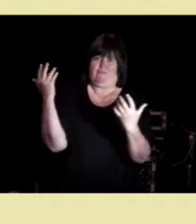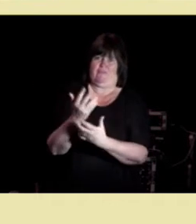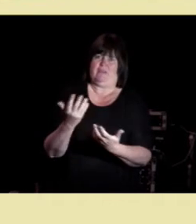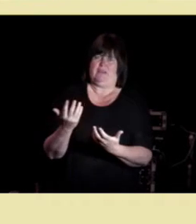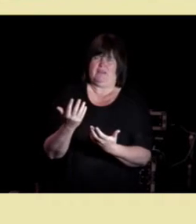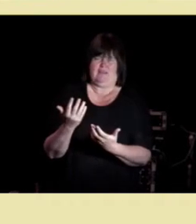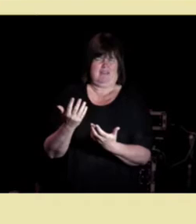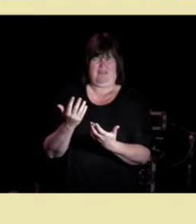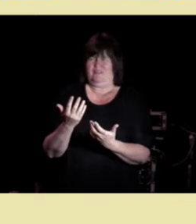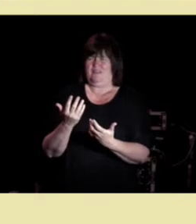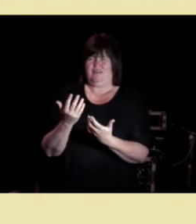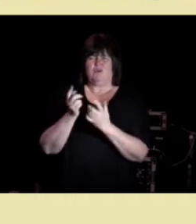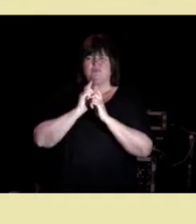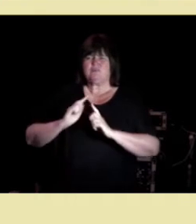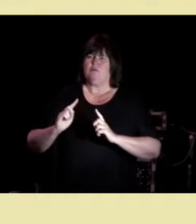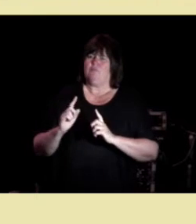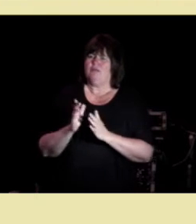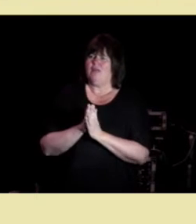utrygghet.